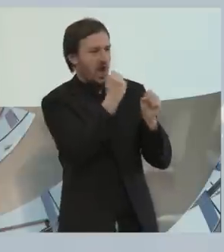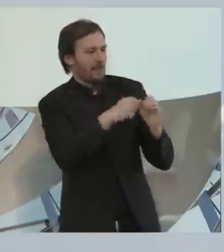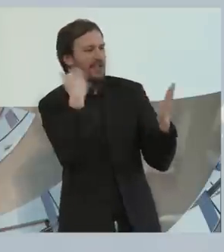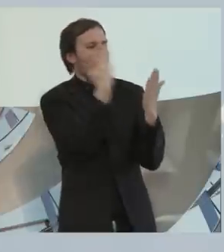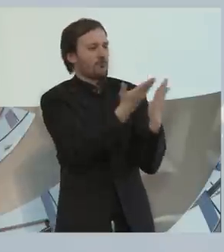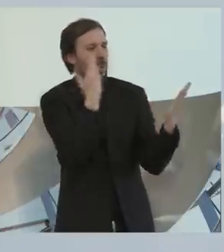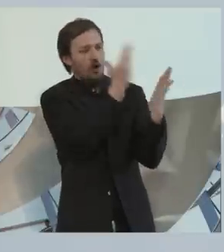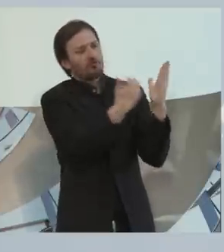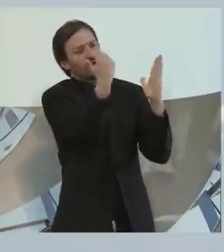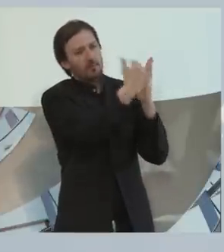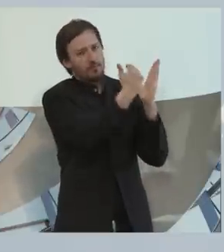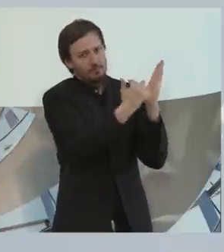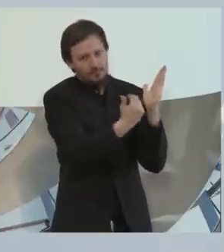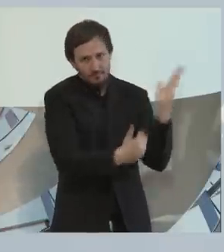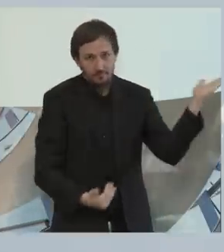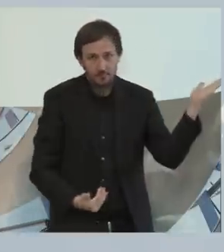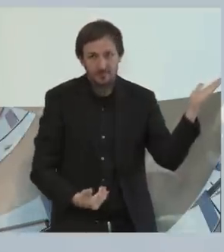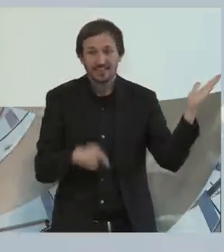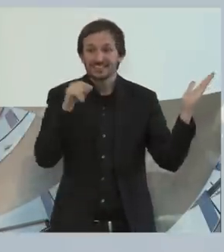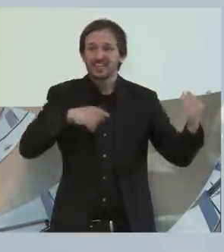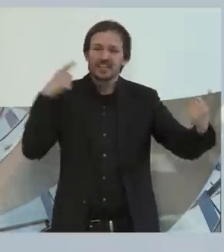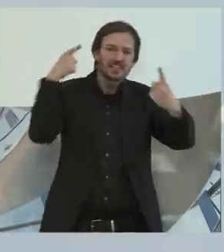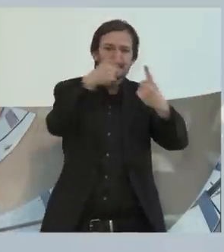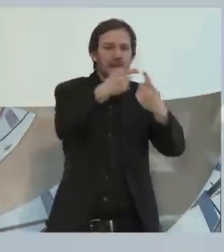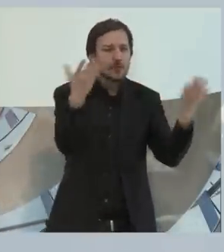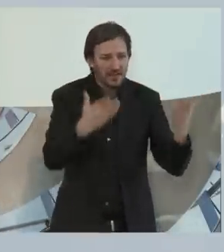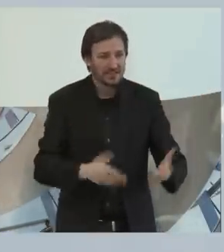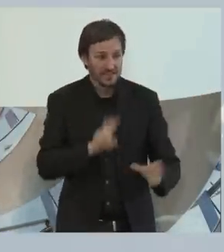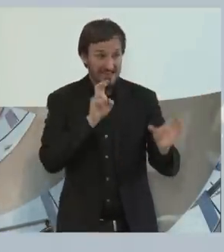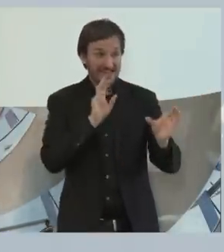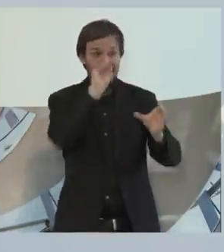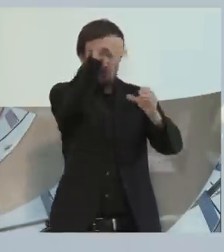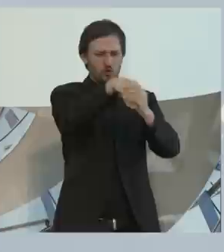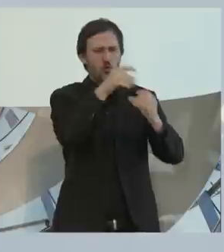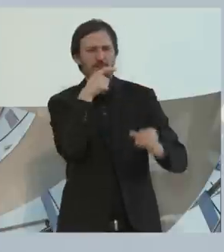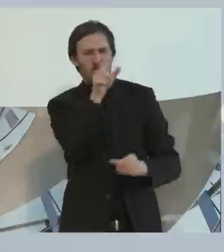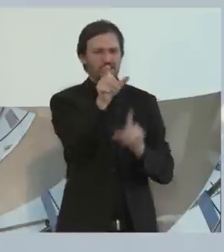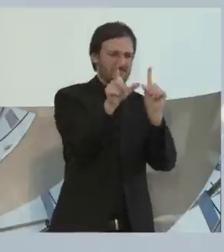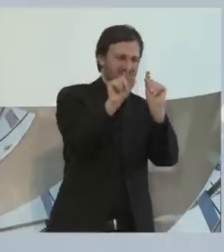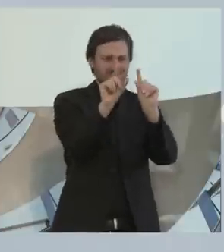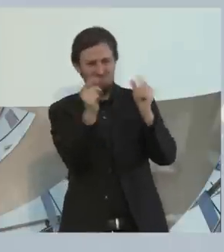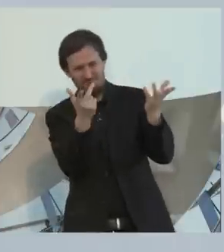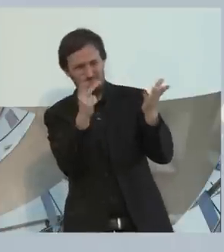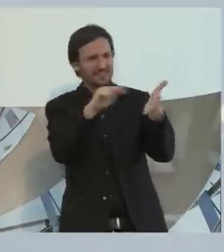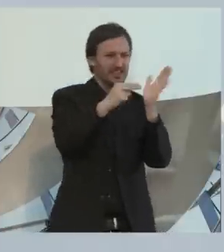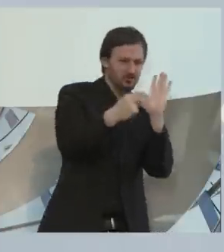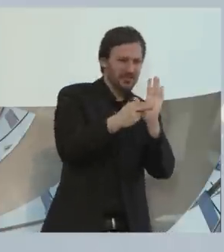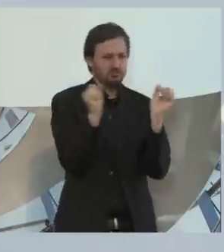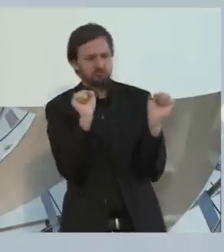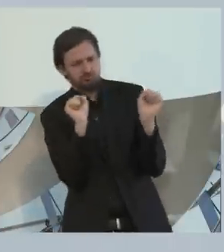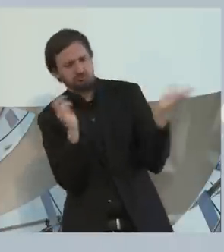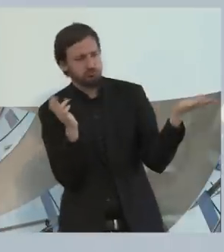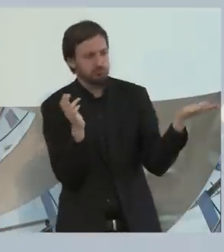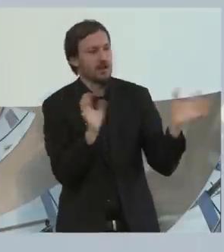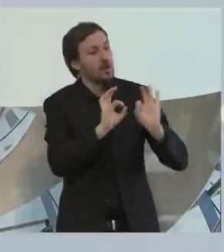Das gemeinsame Ziel ist diese Inklusion, der Begriff selber, Inklusion ist sperrig, er ist sehr technisch. Und mir ist es lieber zu